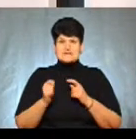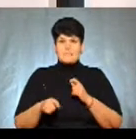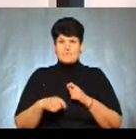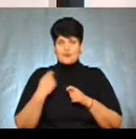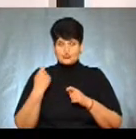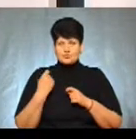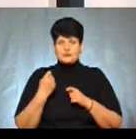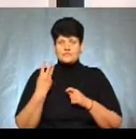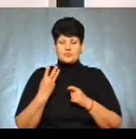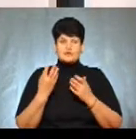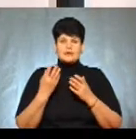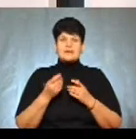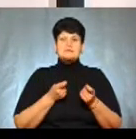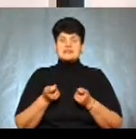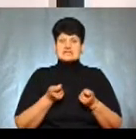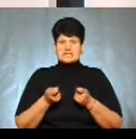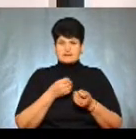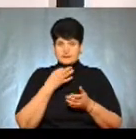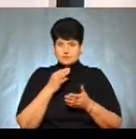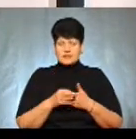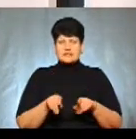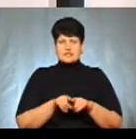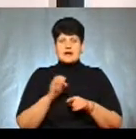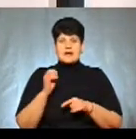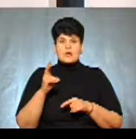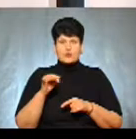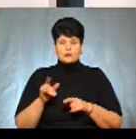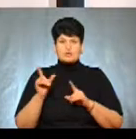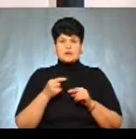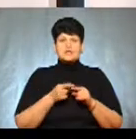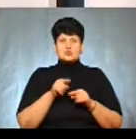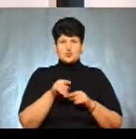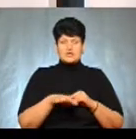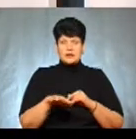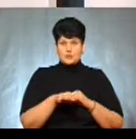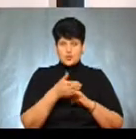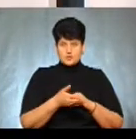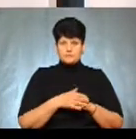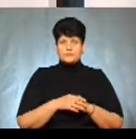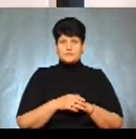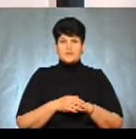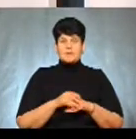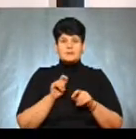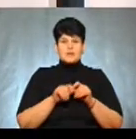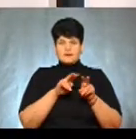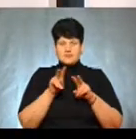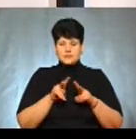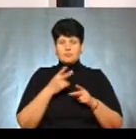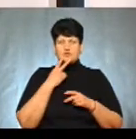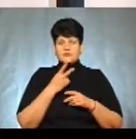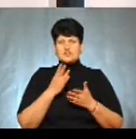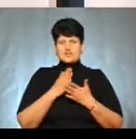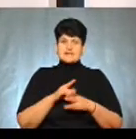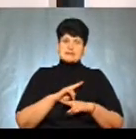ну, це буде адміністративна відповідальність. Також екологи виїхали сьогодні на цю територію промоніторити, подивитися, чи є